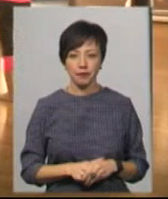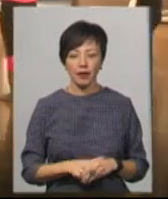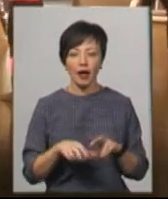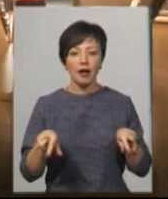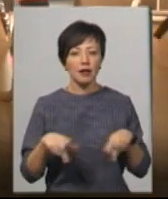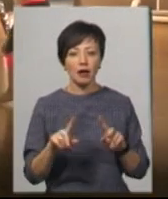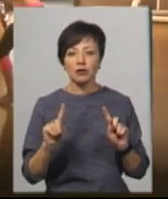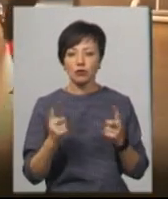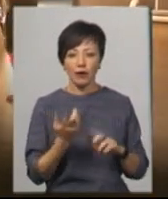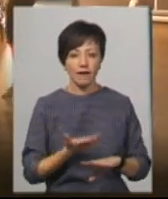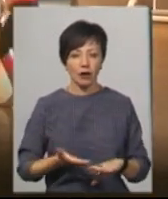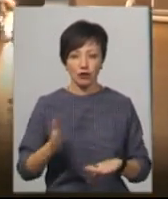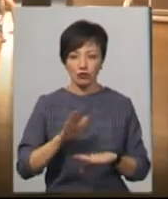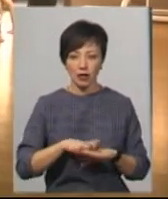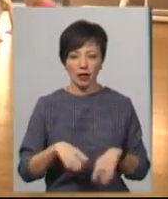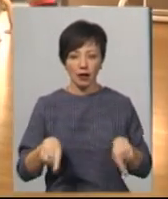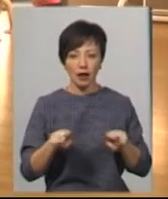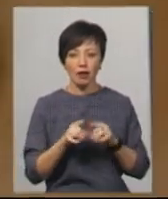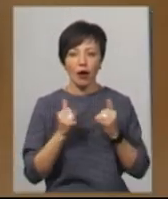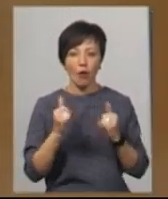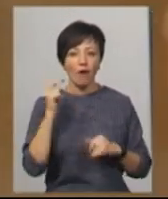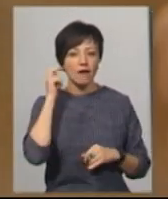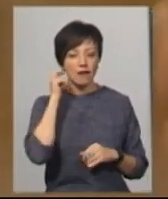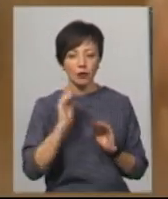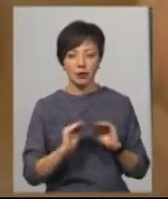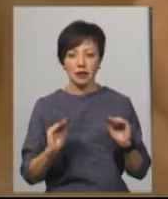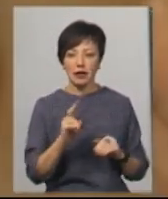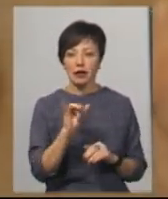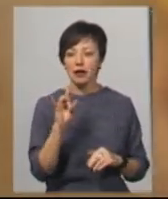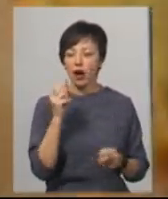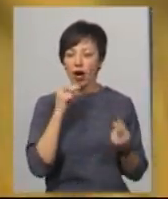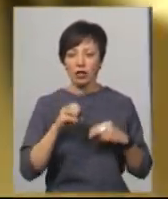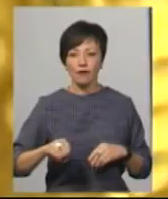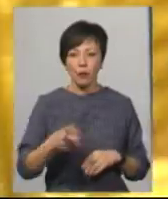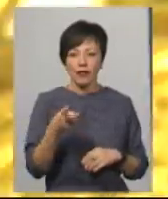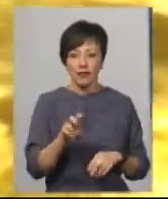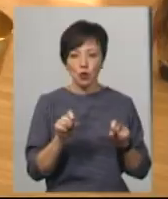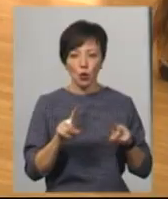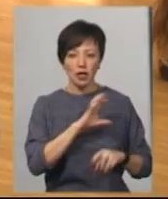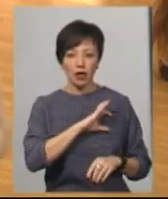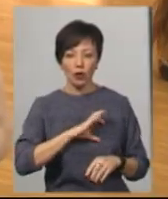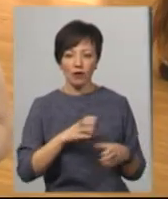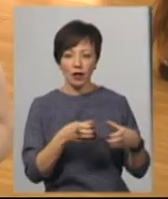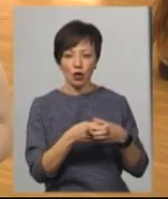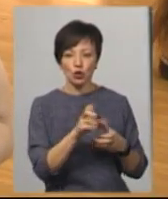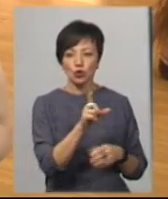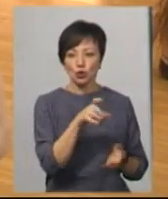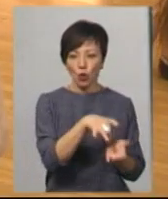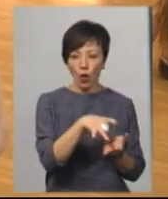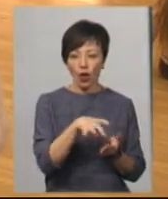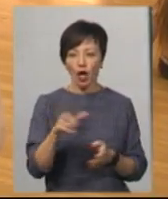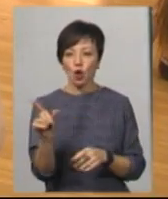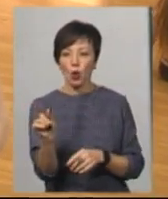був надзвичайно важкий для такого віку діток. Кіра – краща в Європі. Дві золоті нагороди вона здобула в категоріях соло і дует.